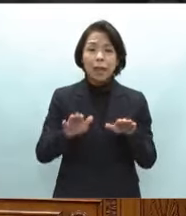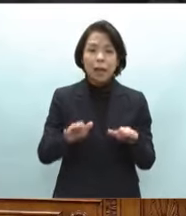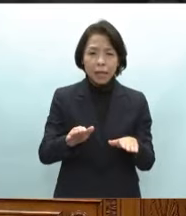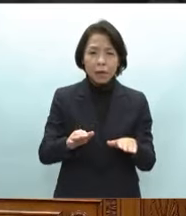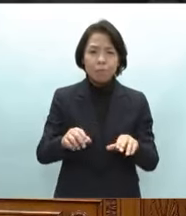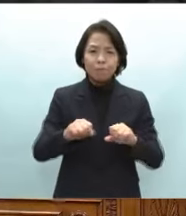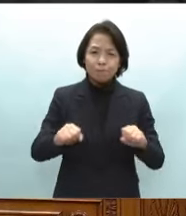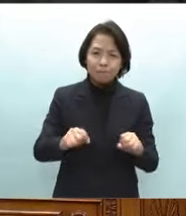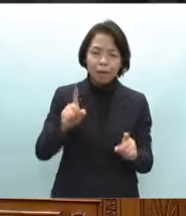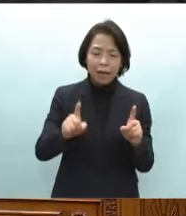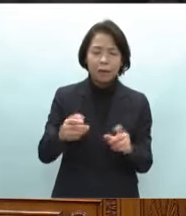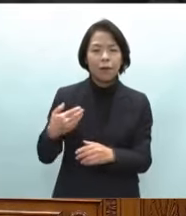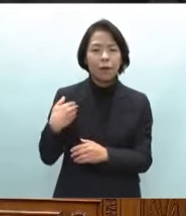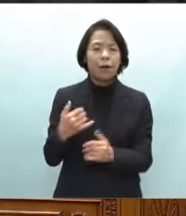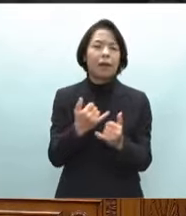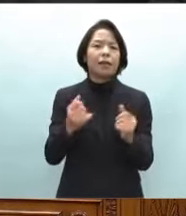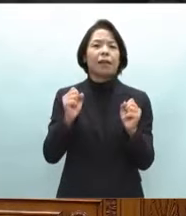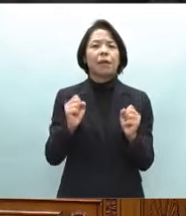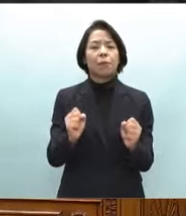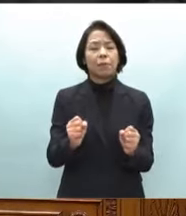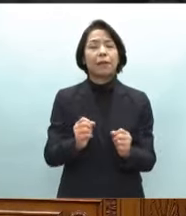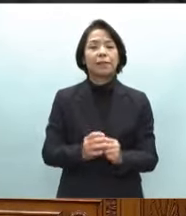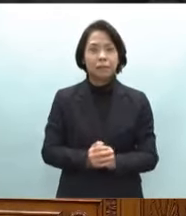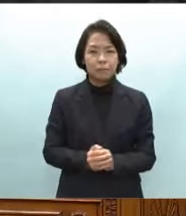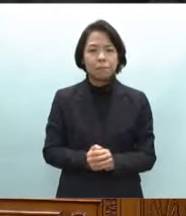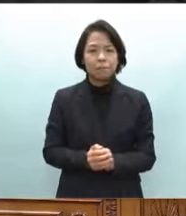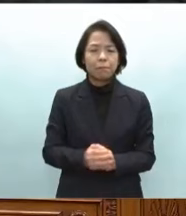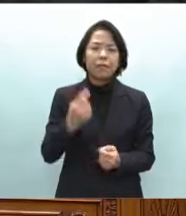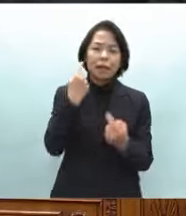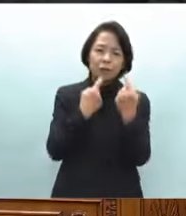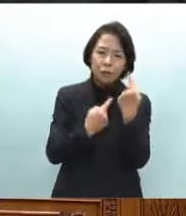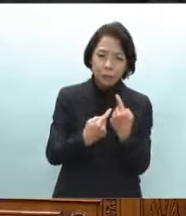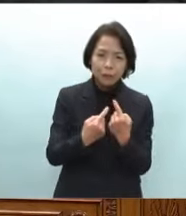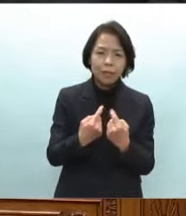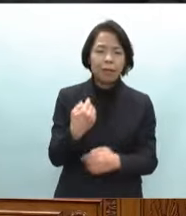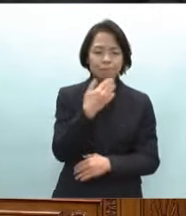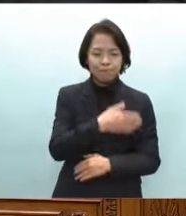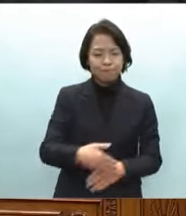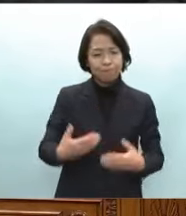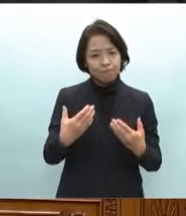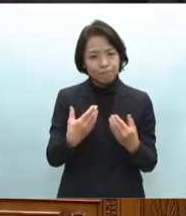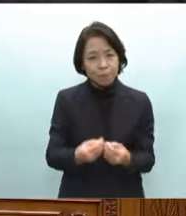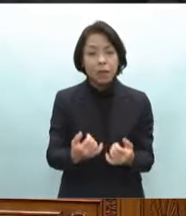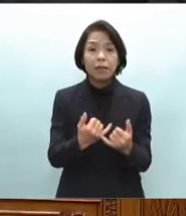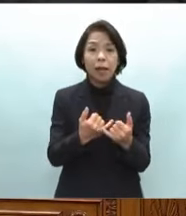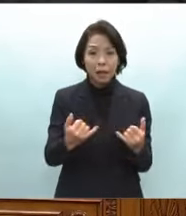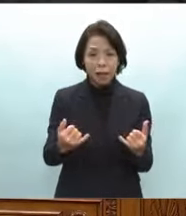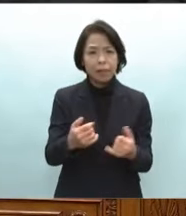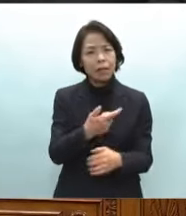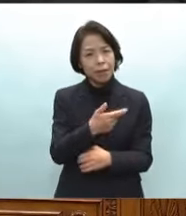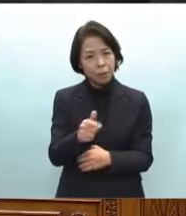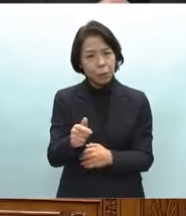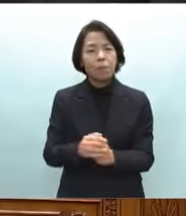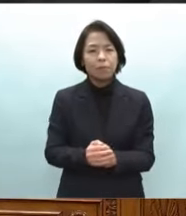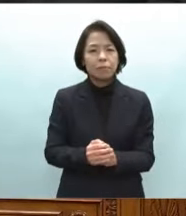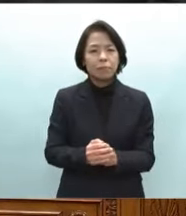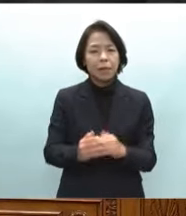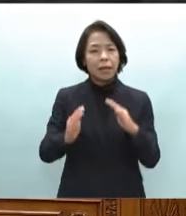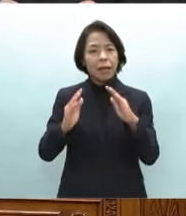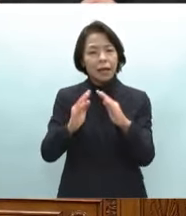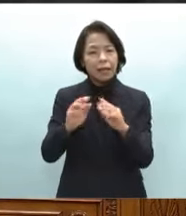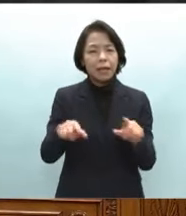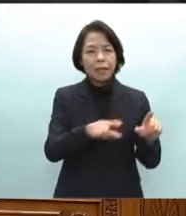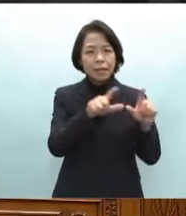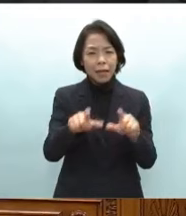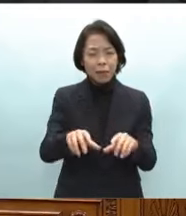否不明の方々がおられますそして負傷され体調を崩された方々をはじめ家や生活の